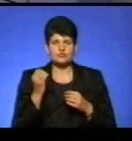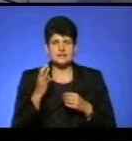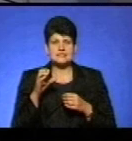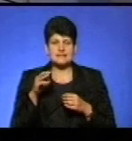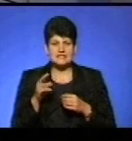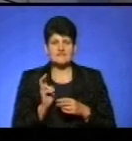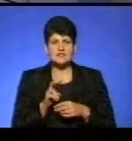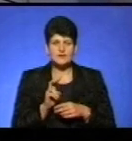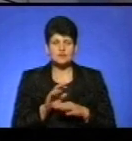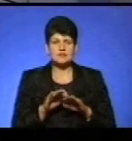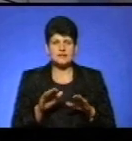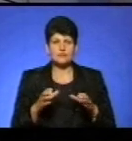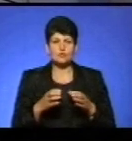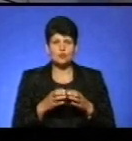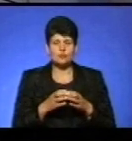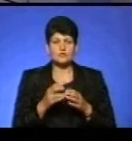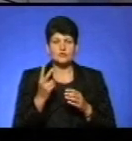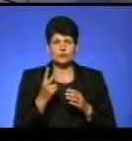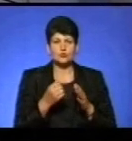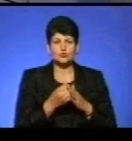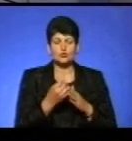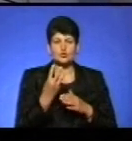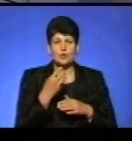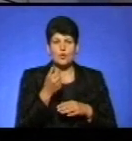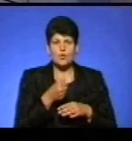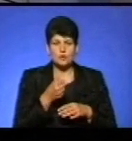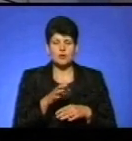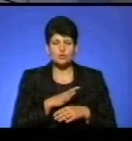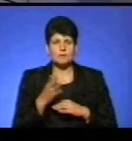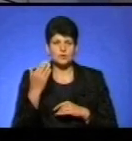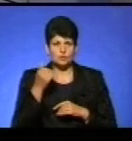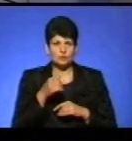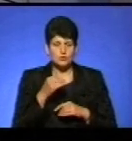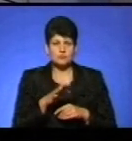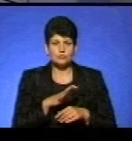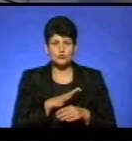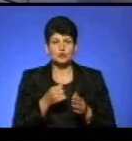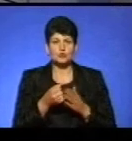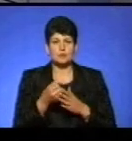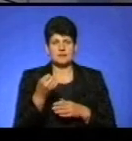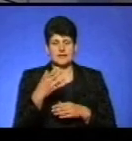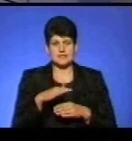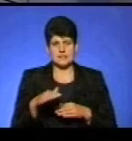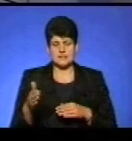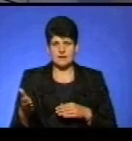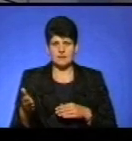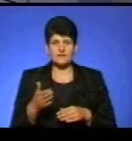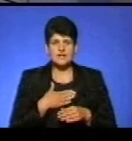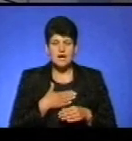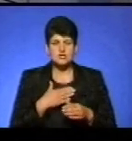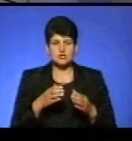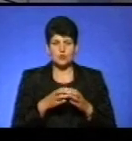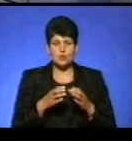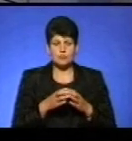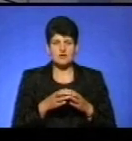відвідуваність дітей в групах віком від 2 до 3 років, яка була в нас минулому році, становила до 15 дітей. В нашій групі